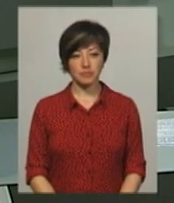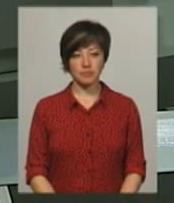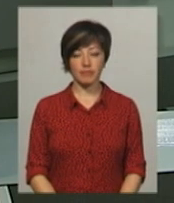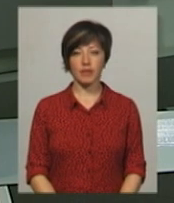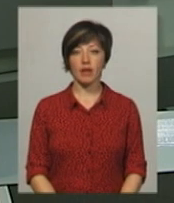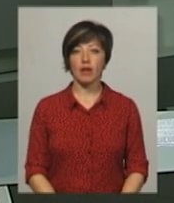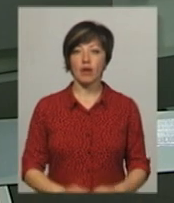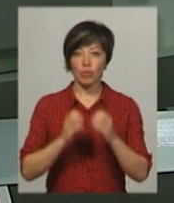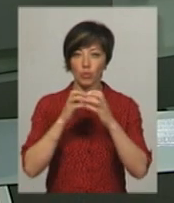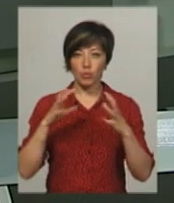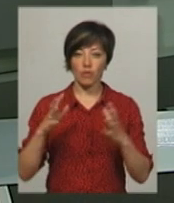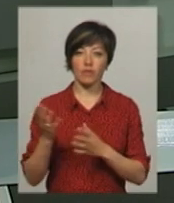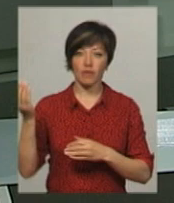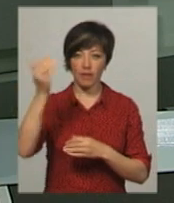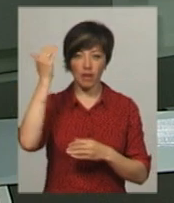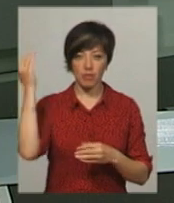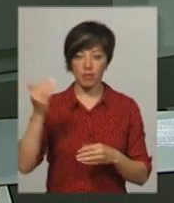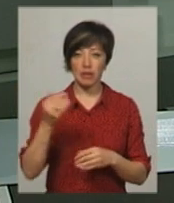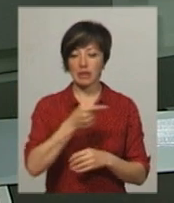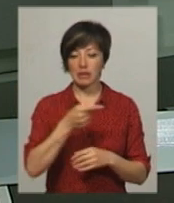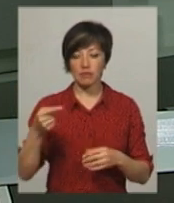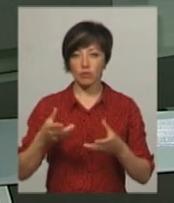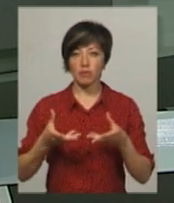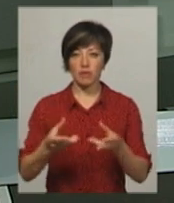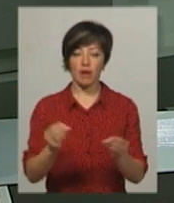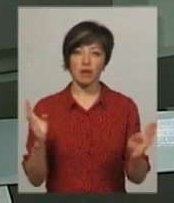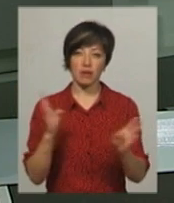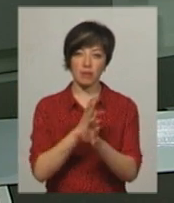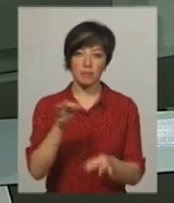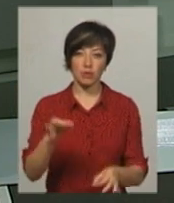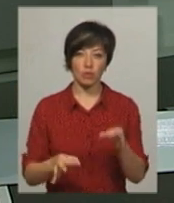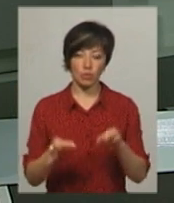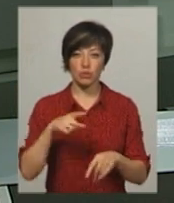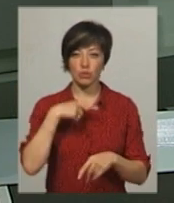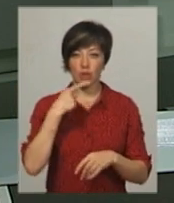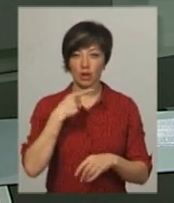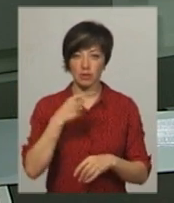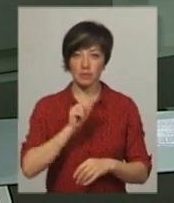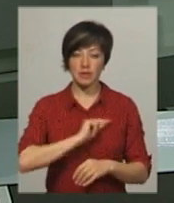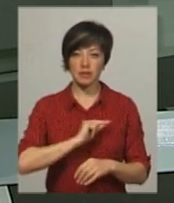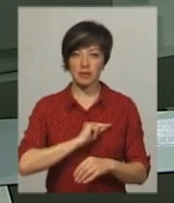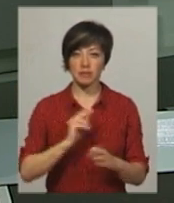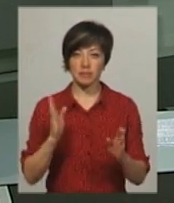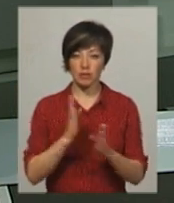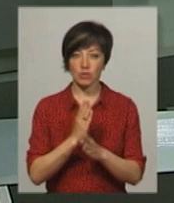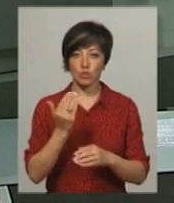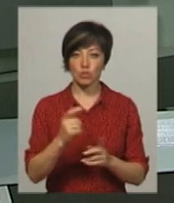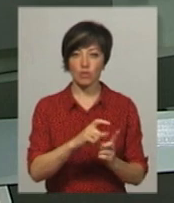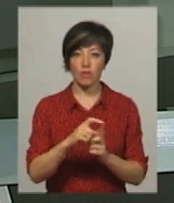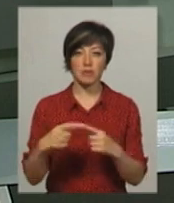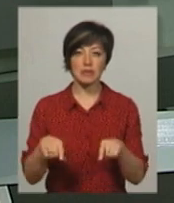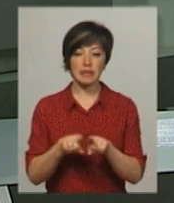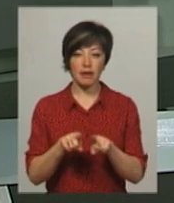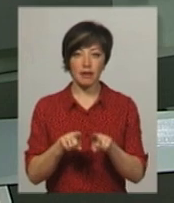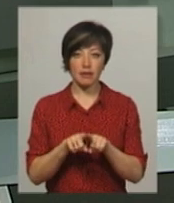Запускання повітряних кульок у небо негативно впливає на навколишнє середовище, каже еколог Юрій Резніков. За його словами, такі